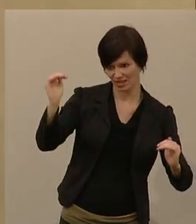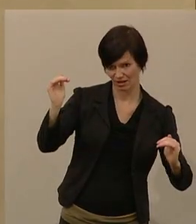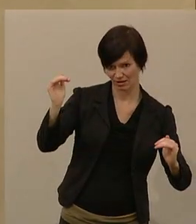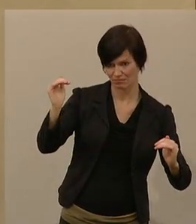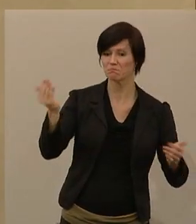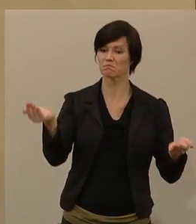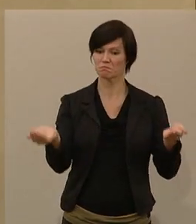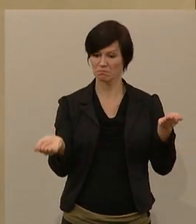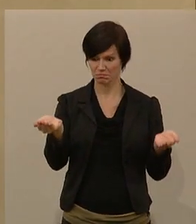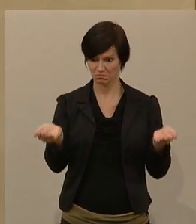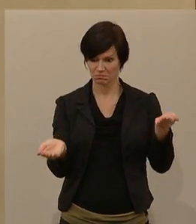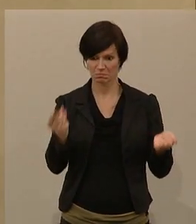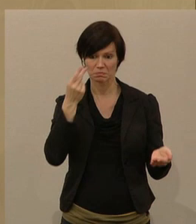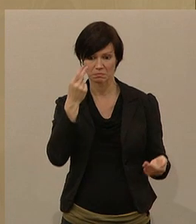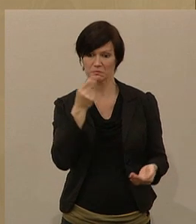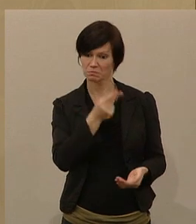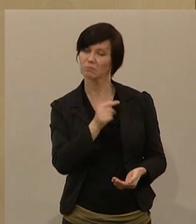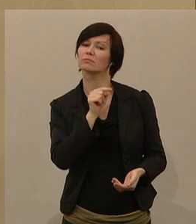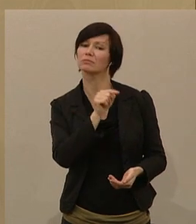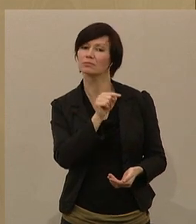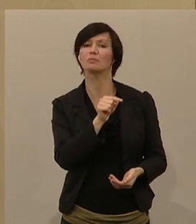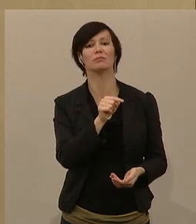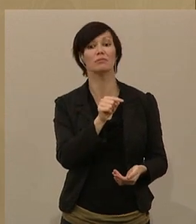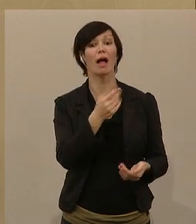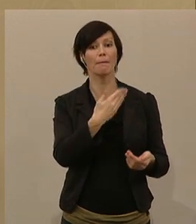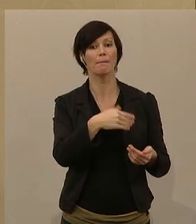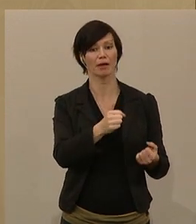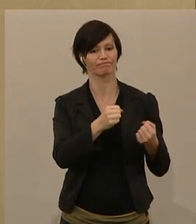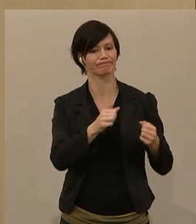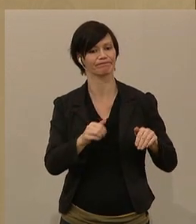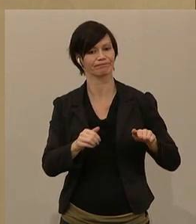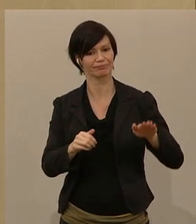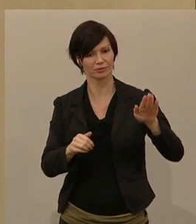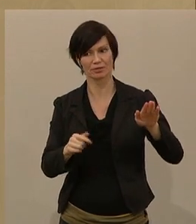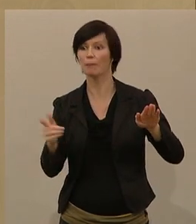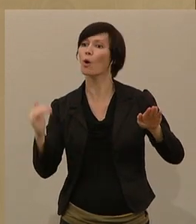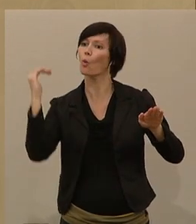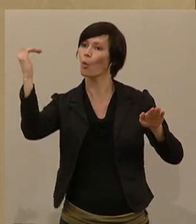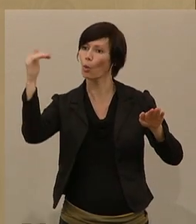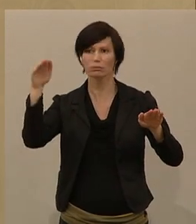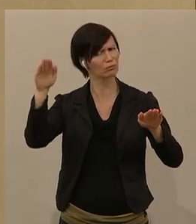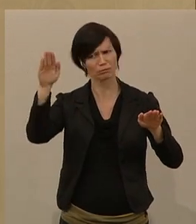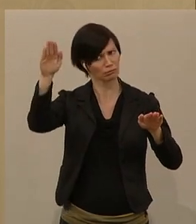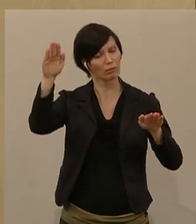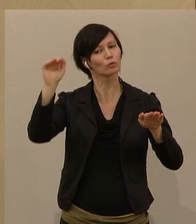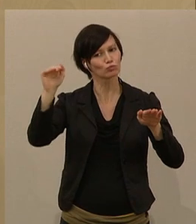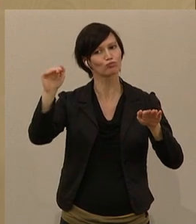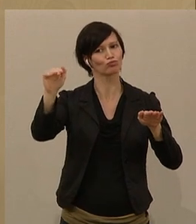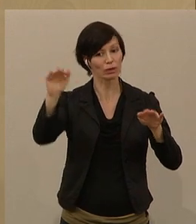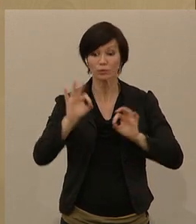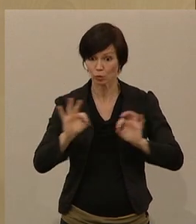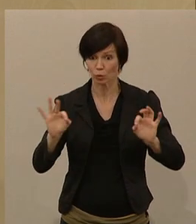sieht man, dass die niedrigen Einkommen bei den Beamten stärker gestiegen sind als die hohen Einkommen. Das ist gut so. Bei den